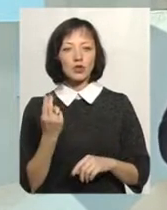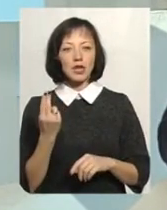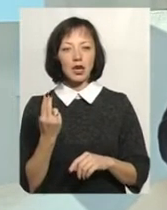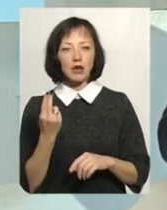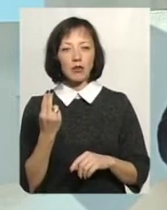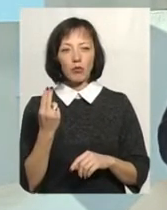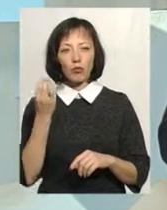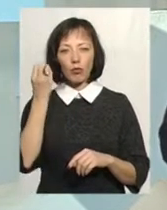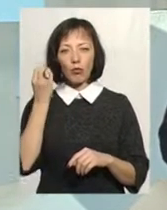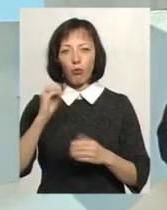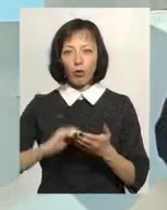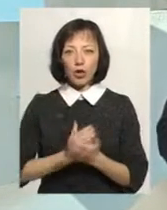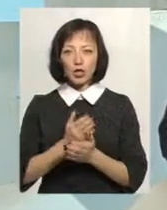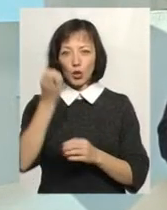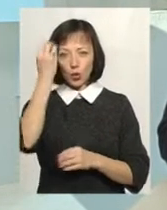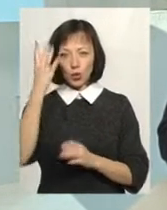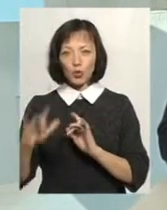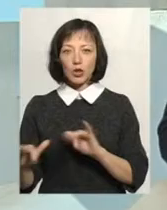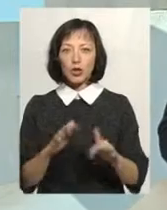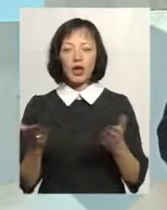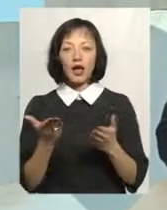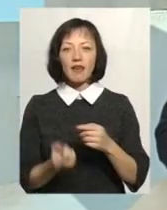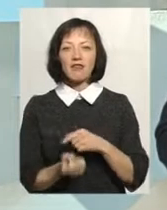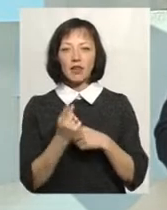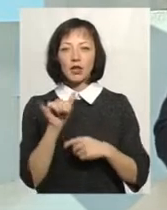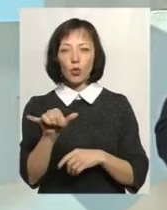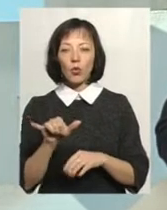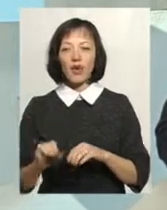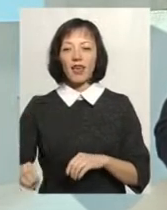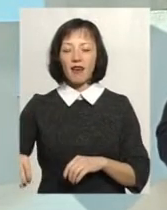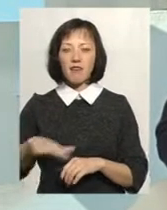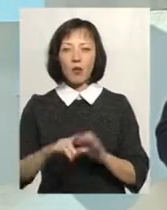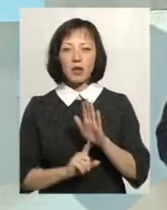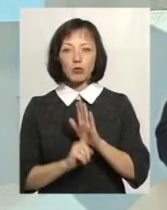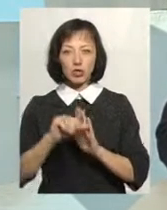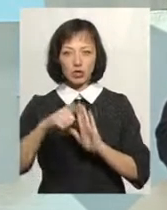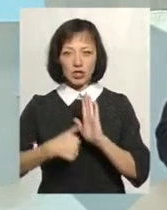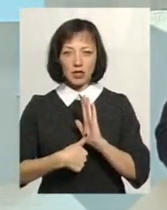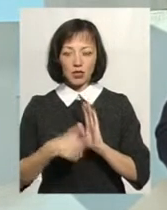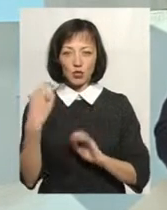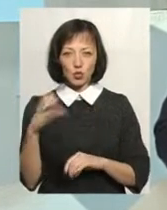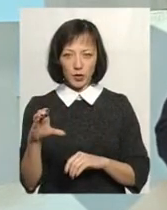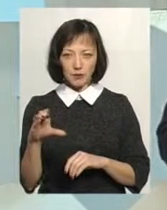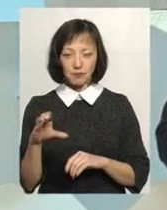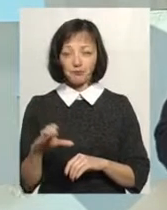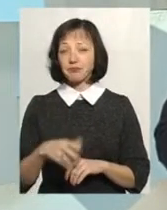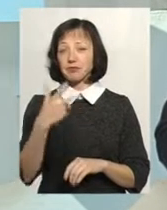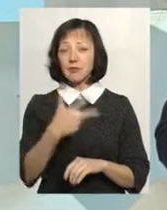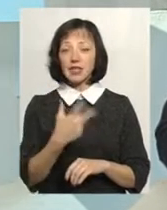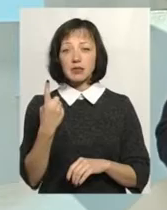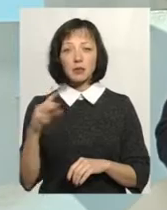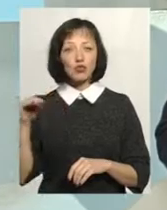-політичний, культурний рух, який виник у Європі на початку XVI століття. 31